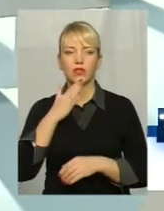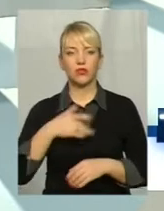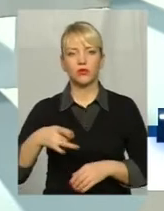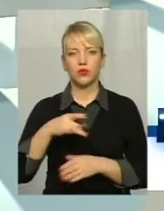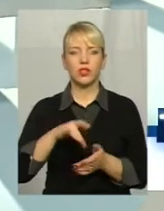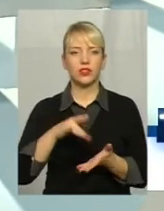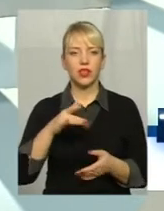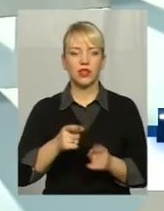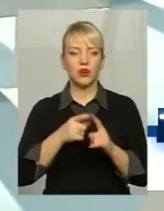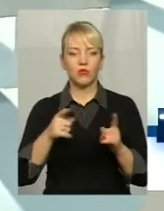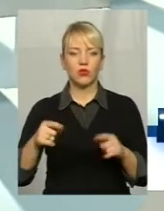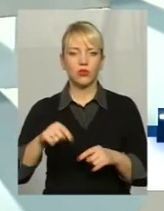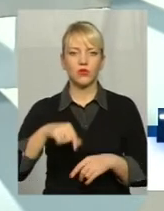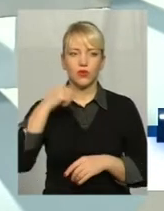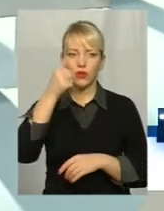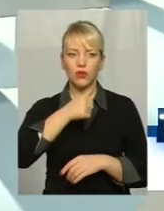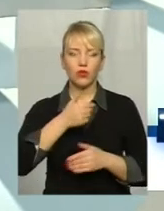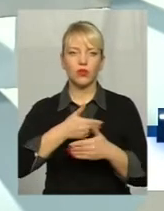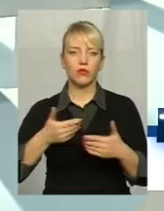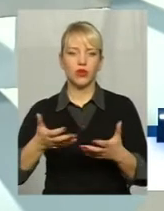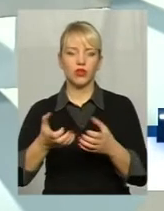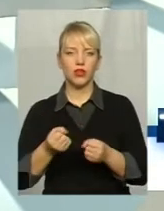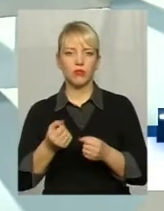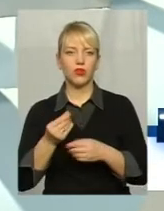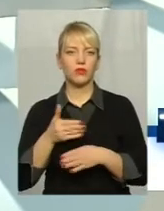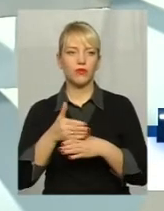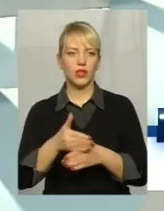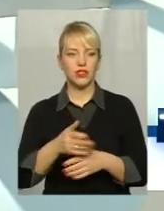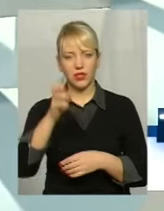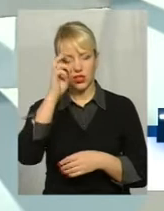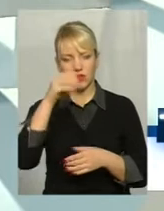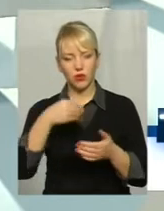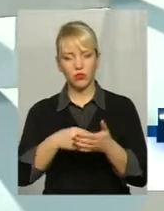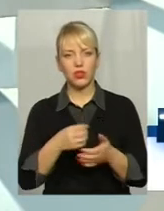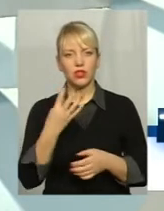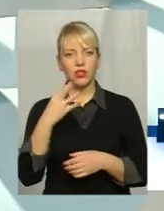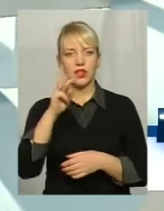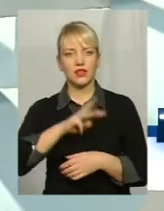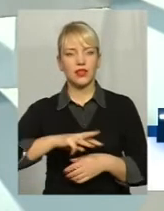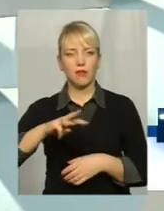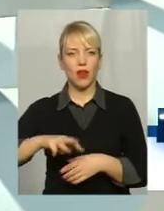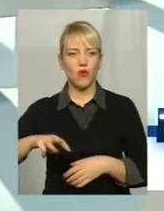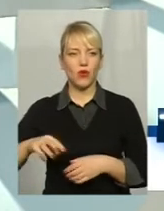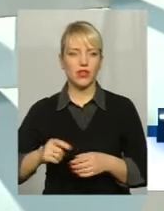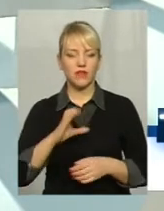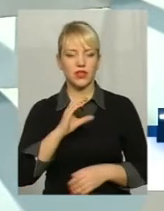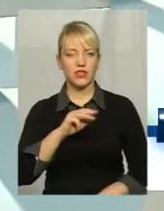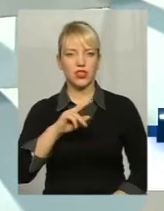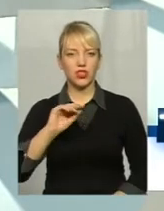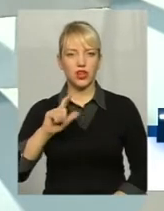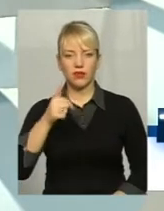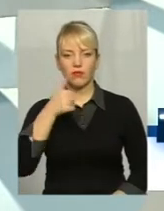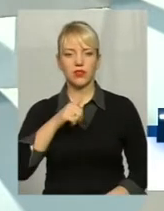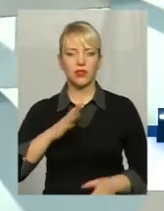Протягом цього року ми отримали субвенцію з державного бюджету, це 14 мільйонів У січні місяці був